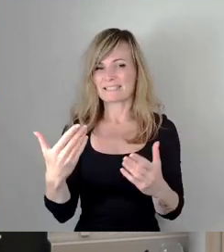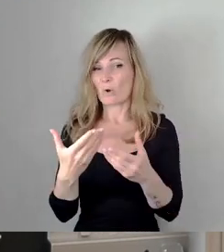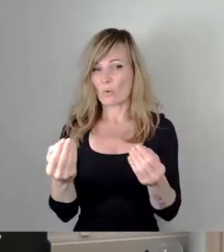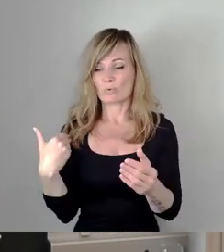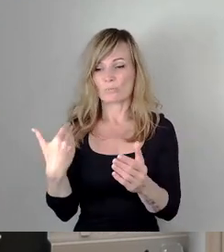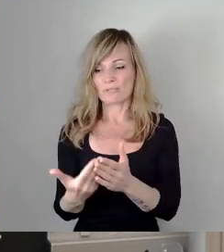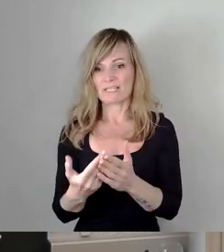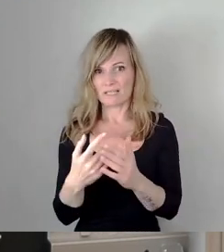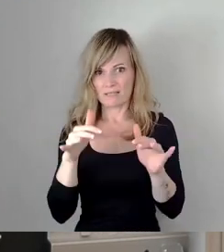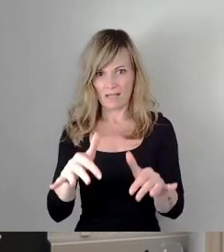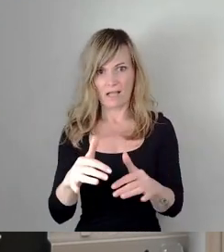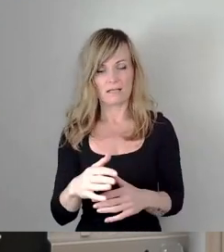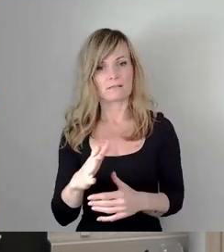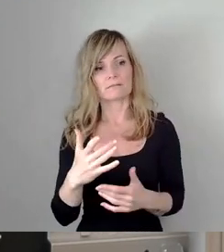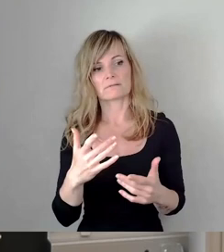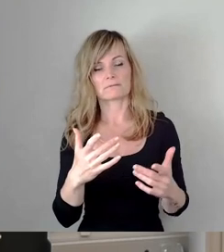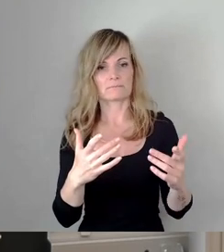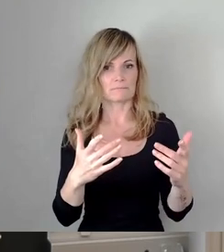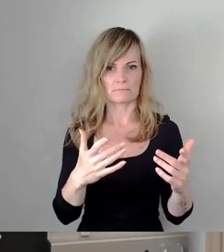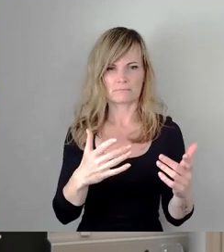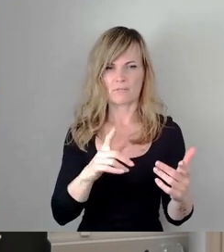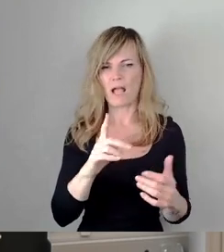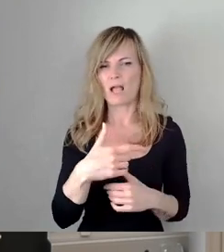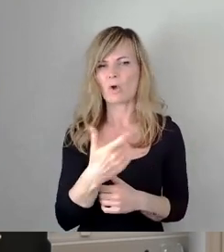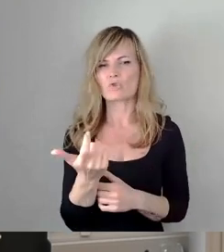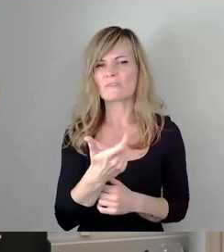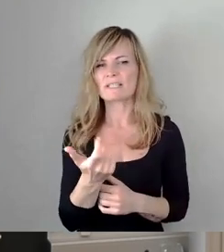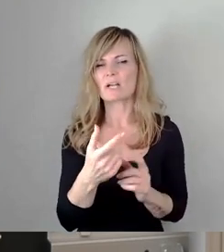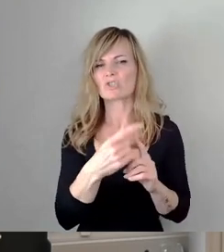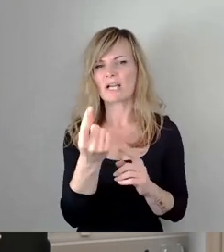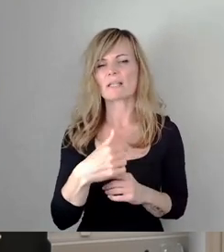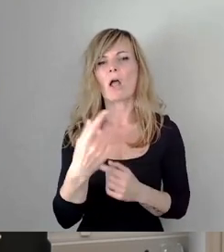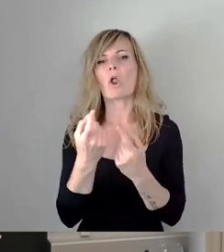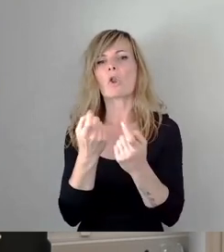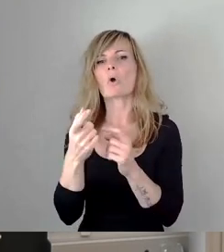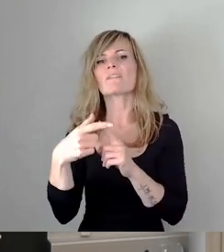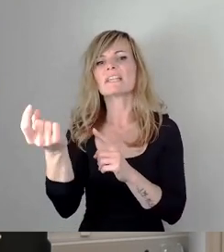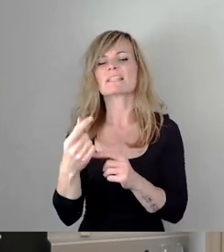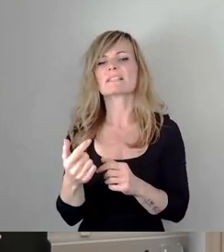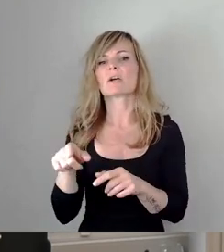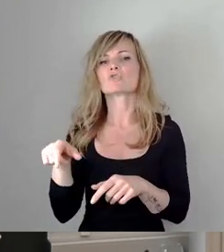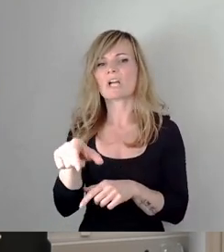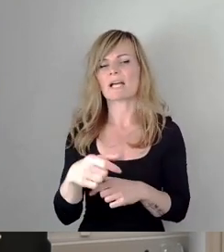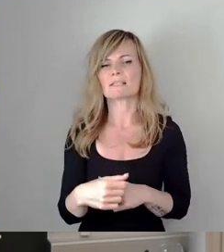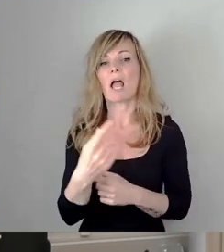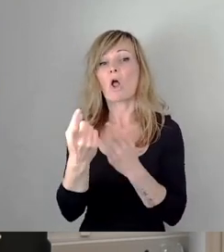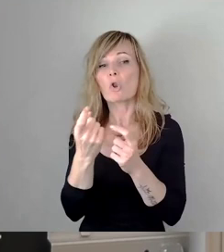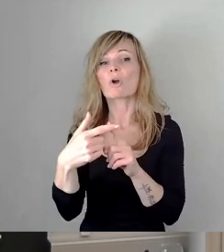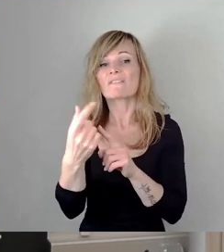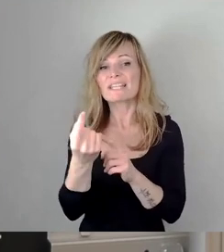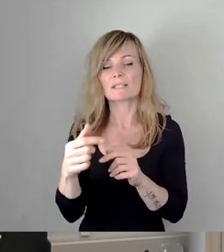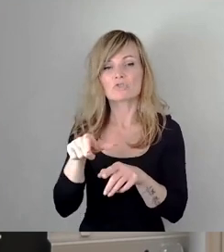dem Abkneifen, das ist nicht die Loschwitzer Straße, sondern der Lockwitzstraße, mit dem Abklemmen der Lockwitzstraße oder Wegfall des